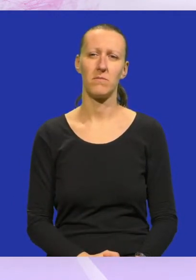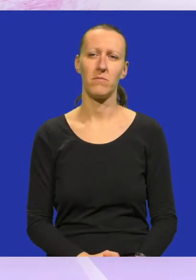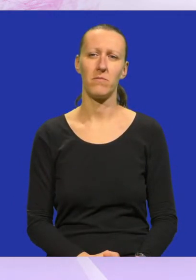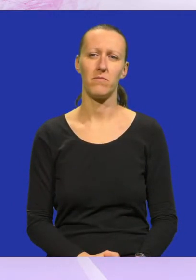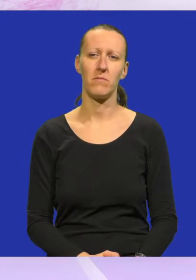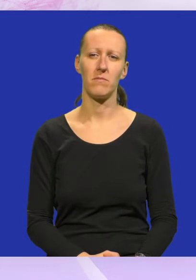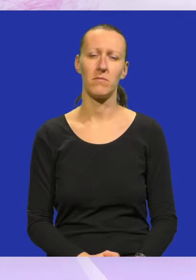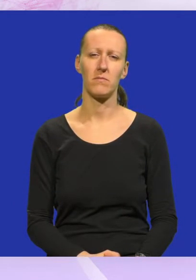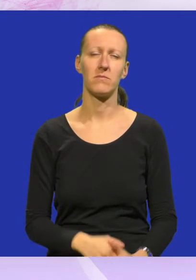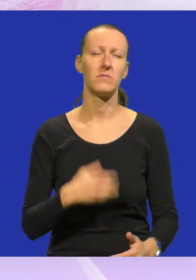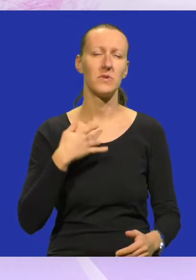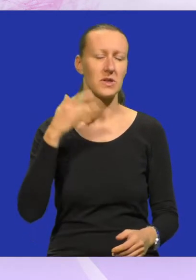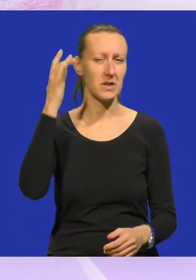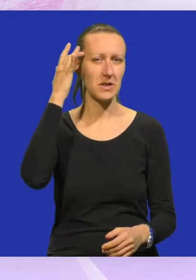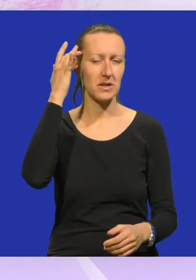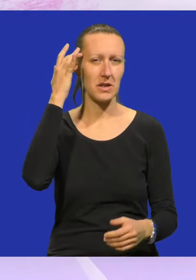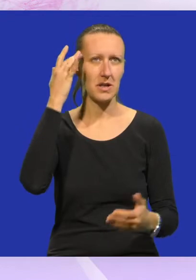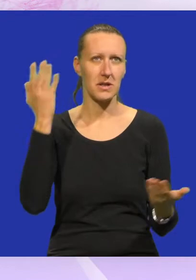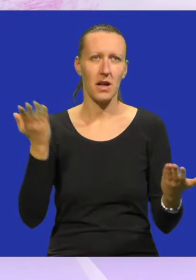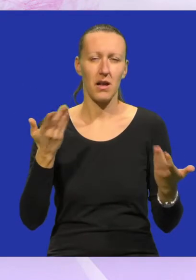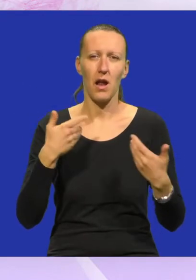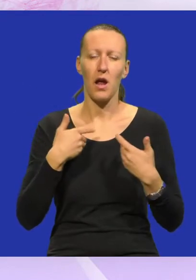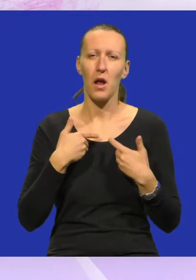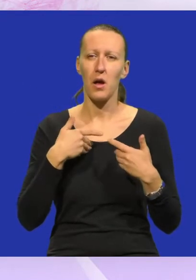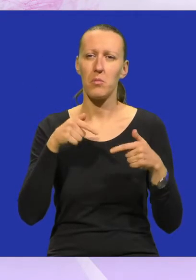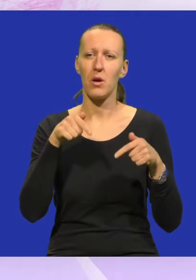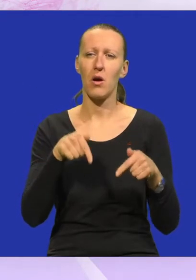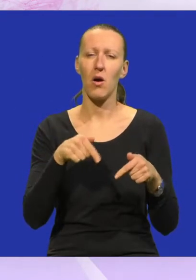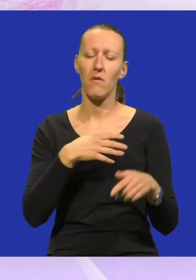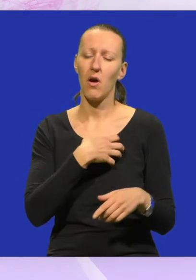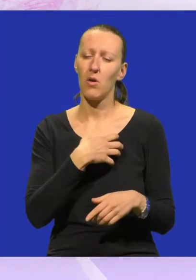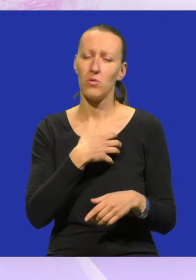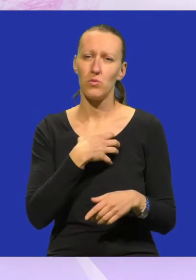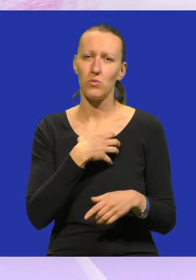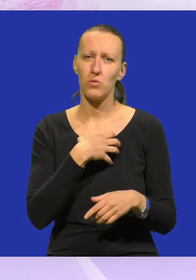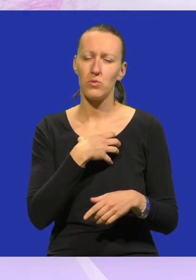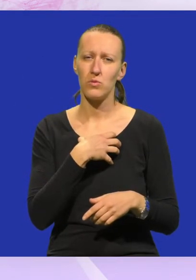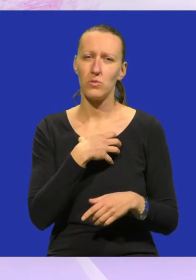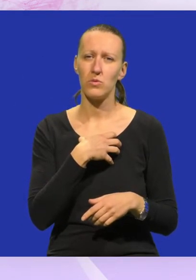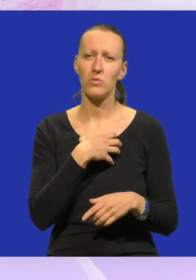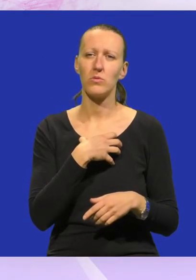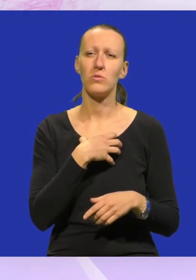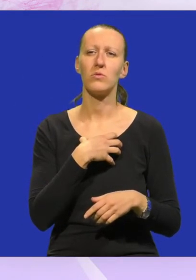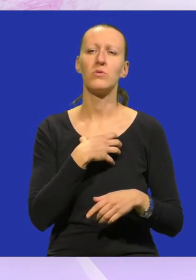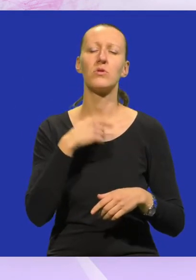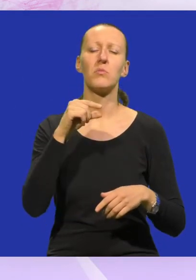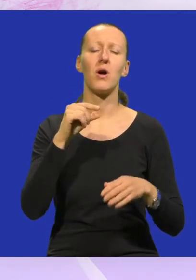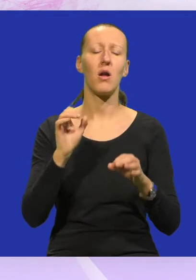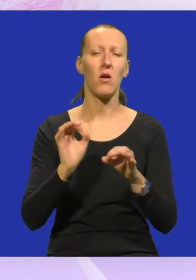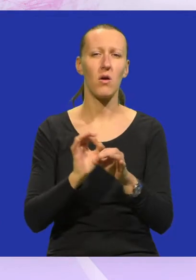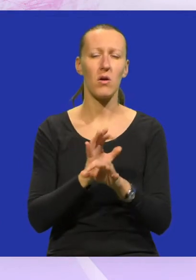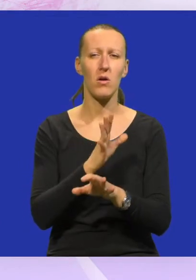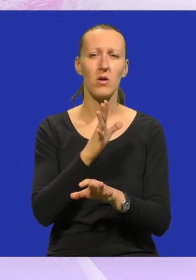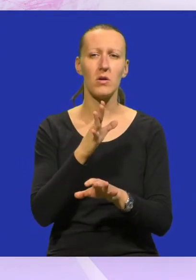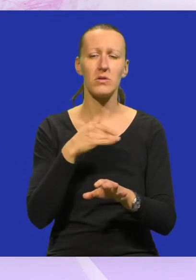Ne znam gdje bi ova duša malo sreće